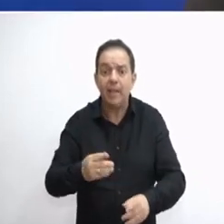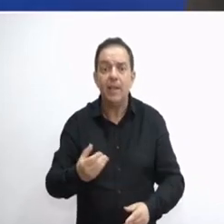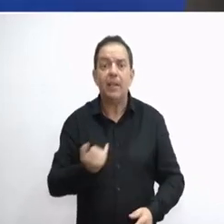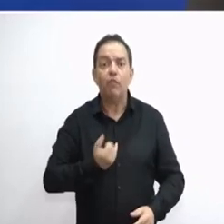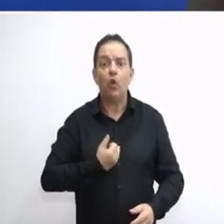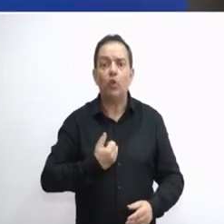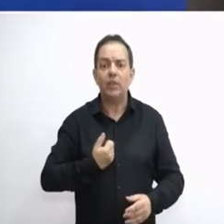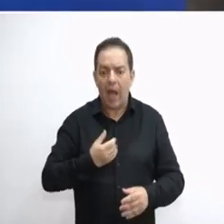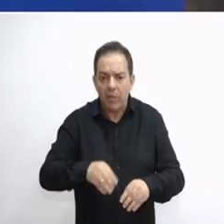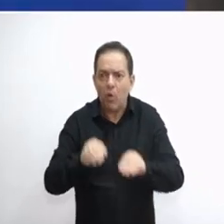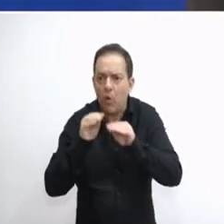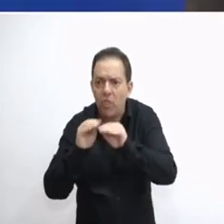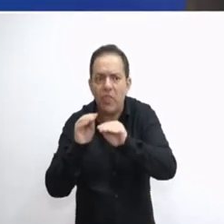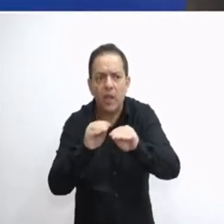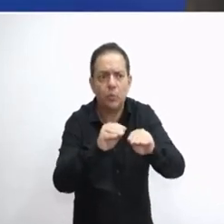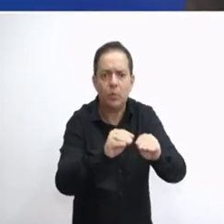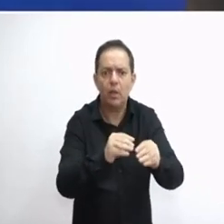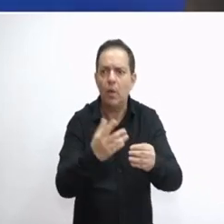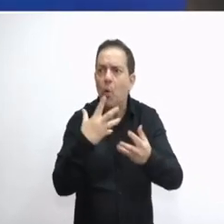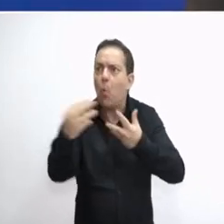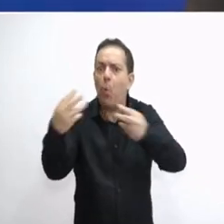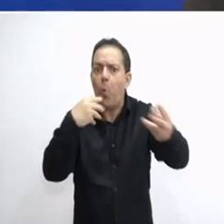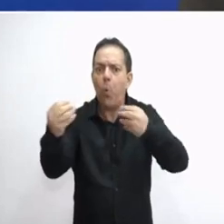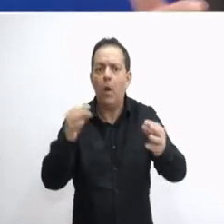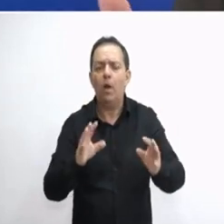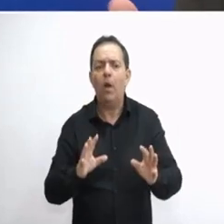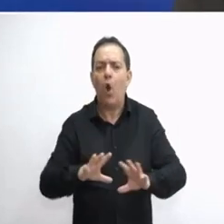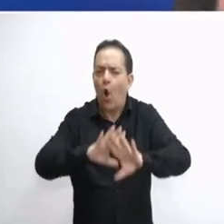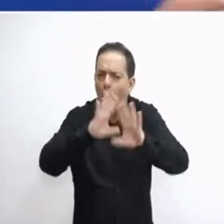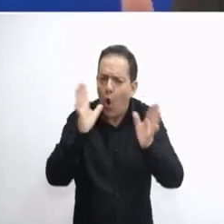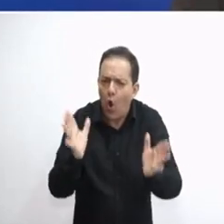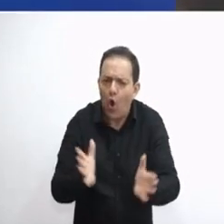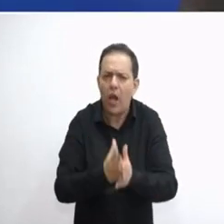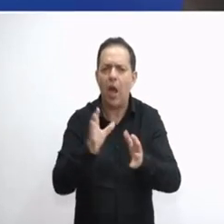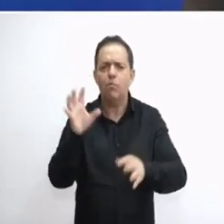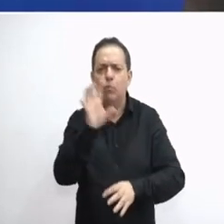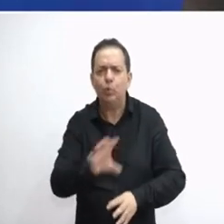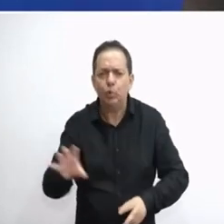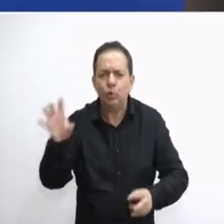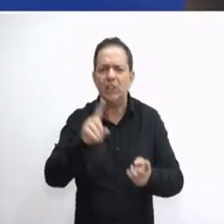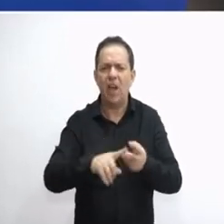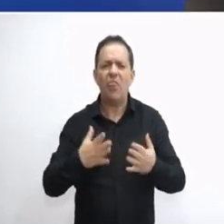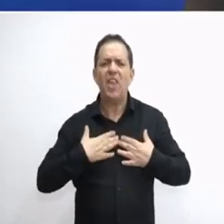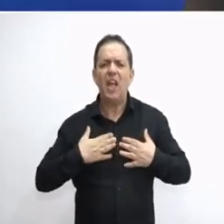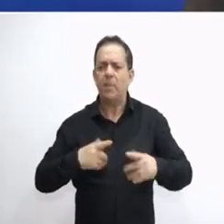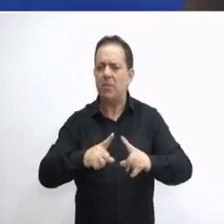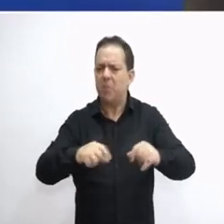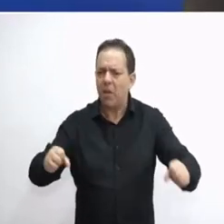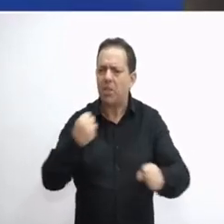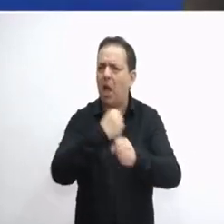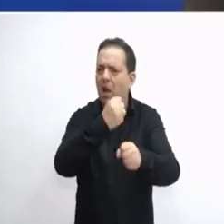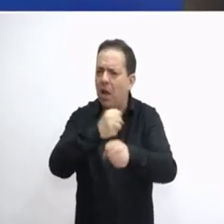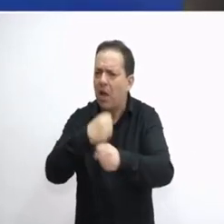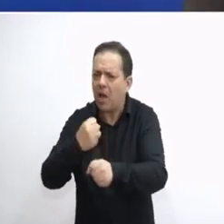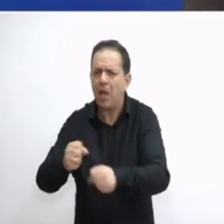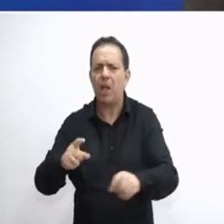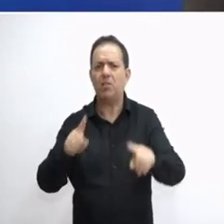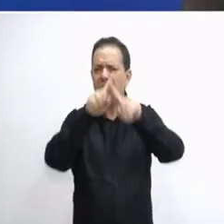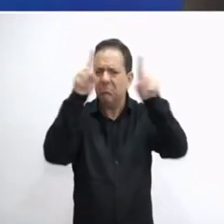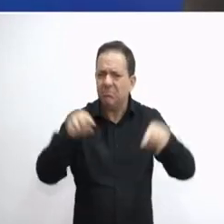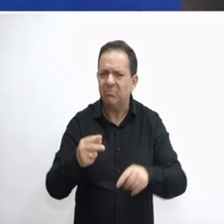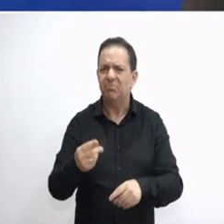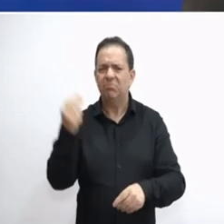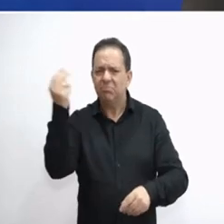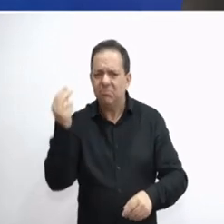με αυτούς διδάσκουν. Έτσι μόνο κινούνται. Όλα τους τα μουσεία έχουν μόνο δικά μου αγάλματα για πολιτισμό.